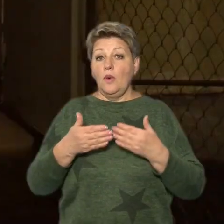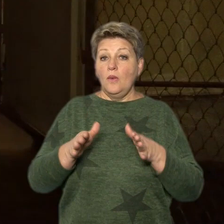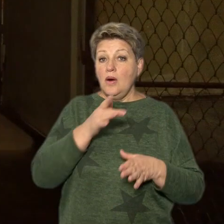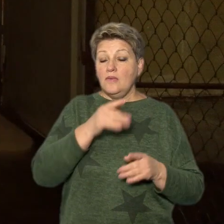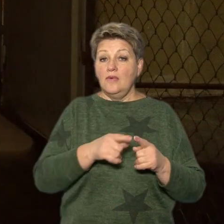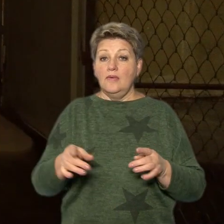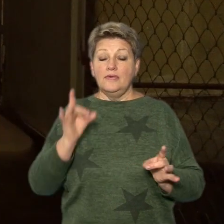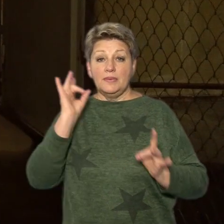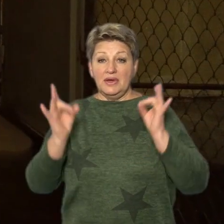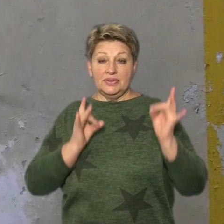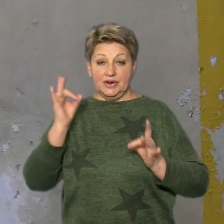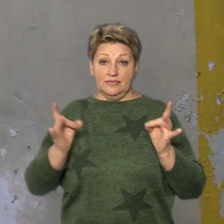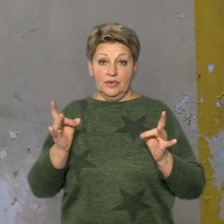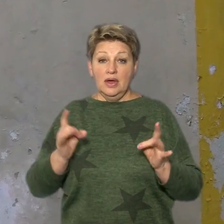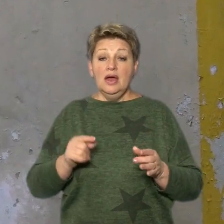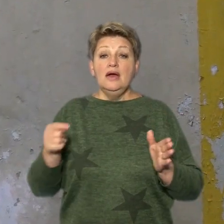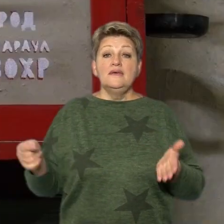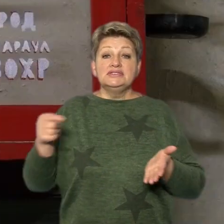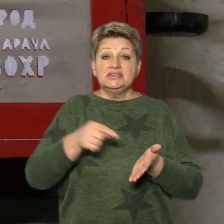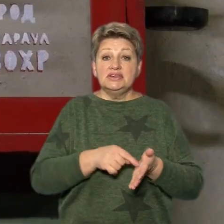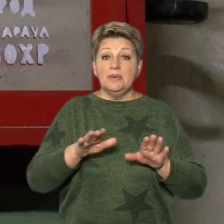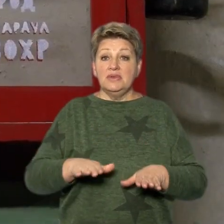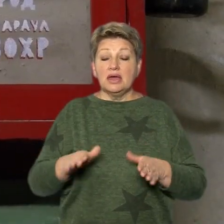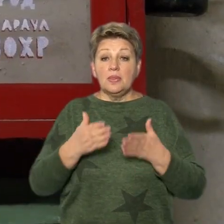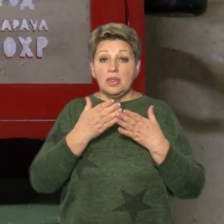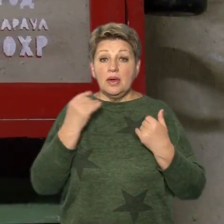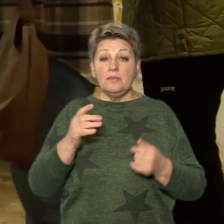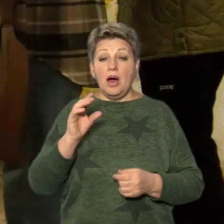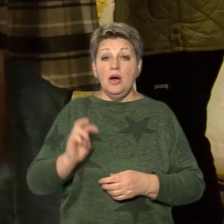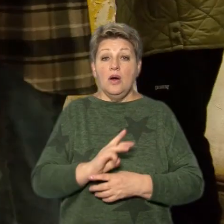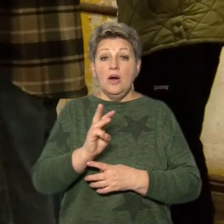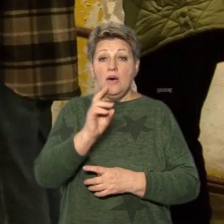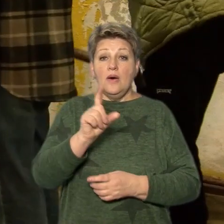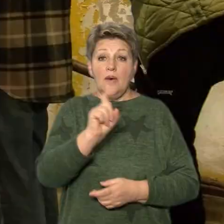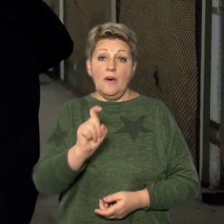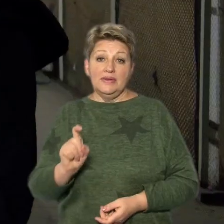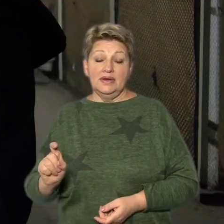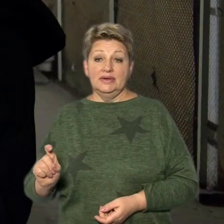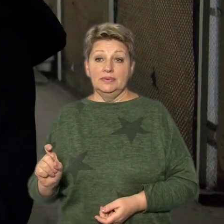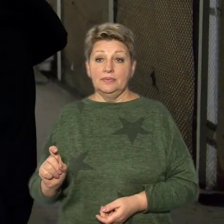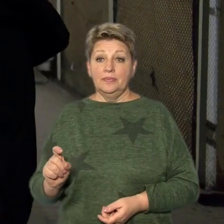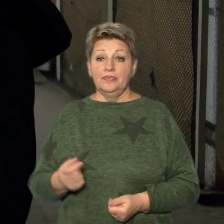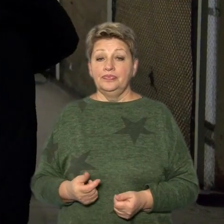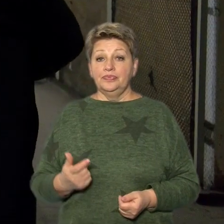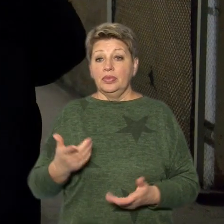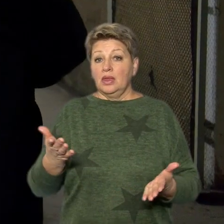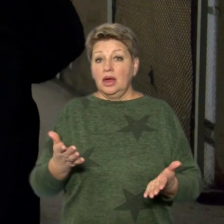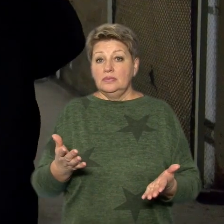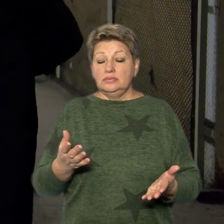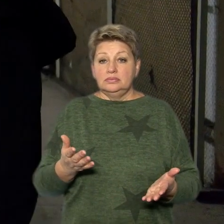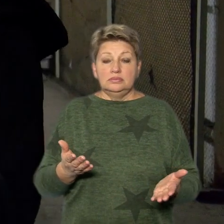тривоги. У зазначених місцях немає й вогнегасників, дойдає волонтерка Анастасія Василевська. Їх дістали і